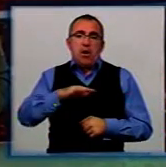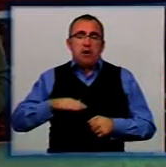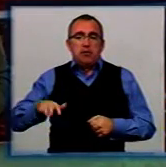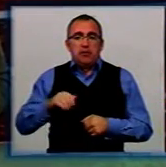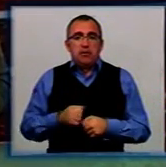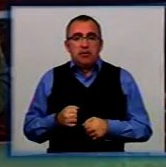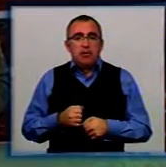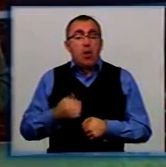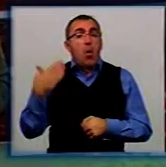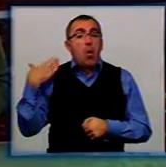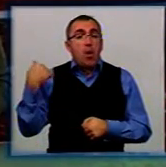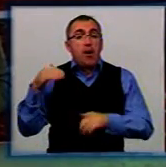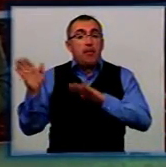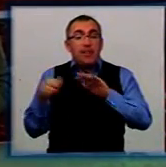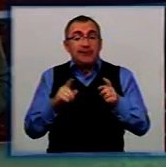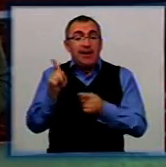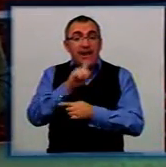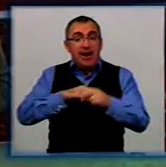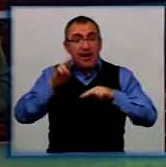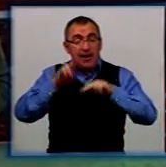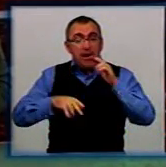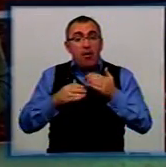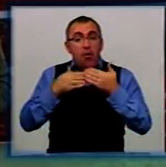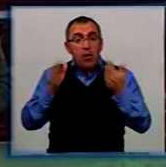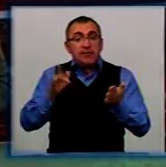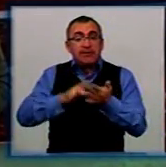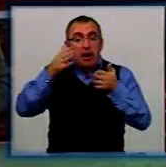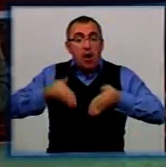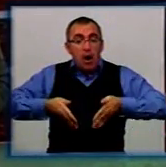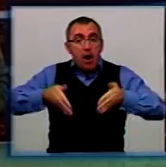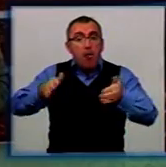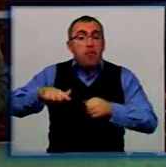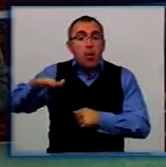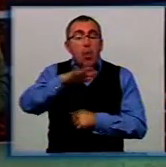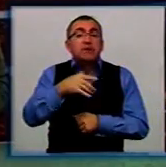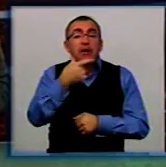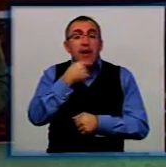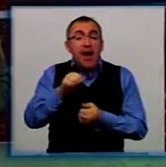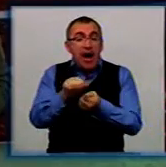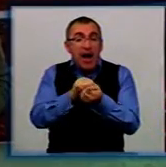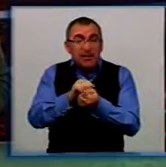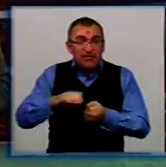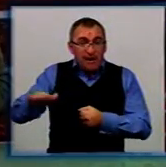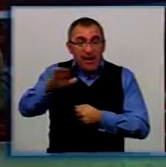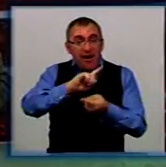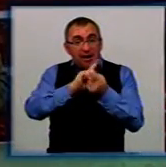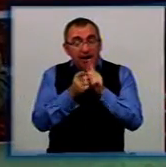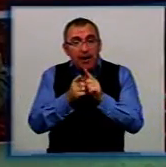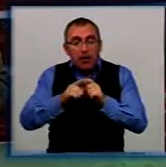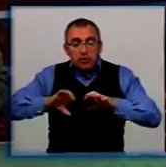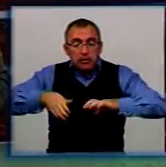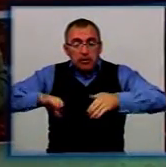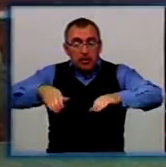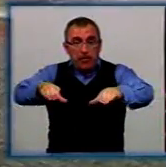В Олександрії після реконструкції відкрили центральну олею на площі Леніна. Тепер замість асфальту вона викладена тротуарною